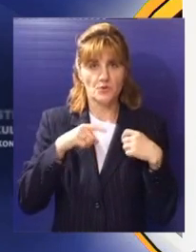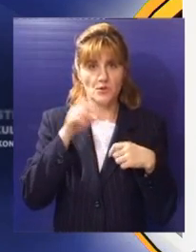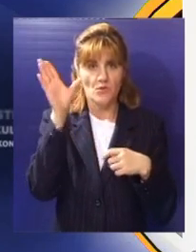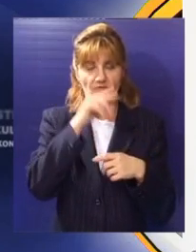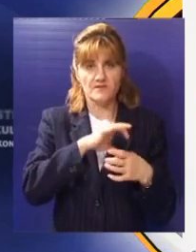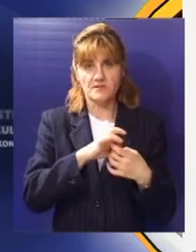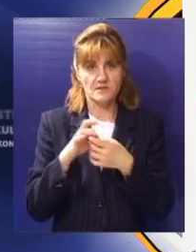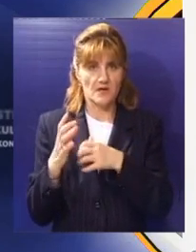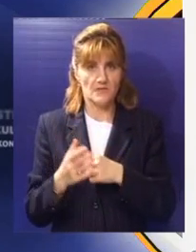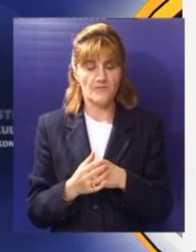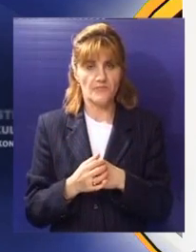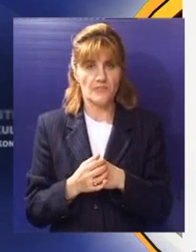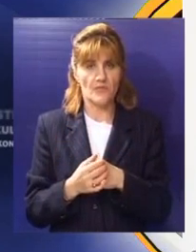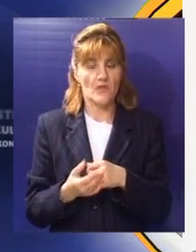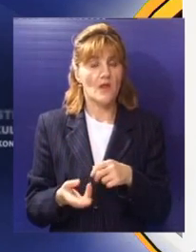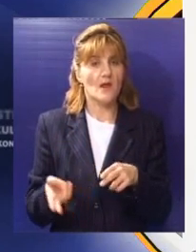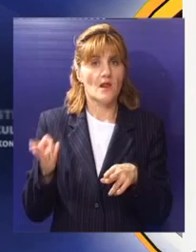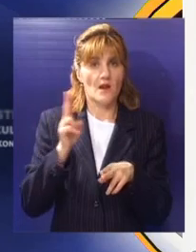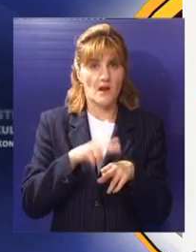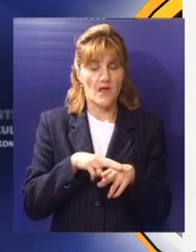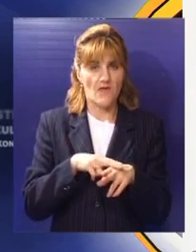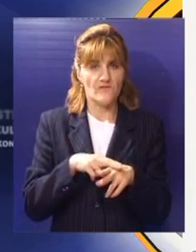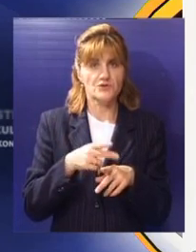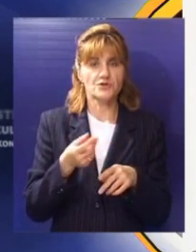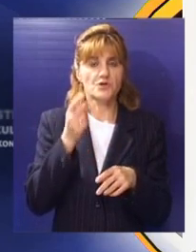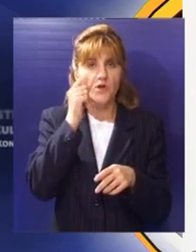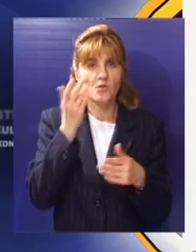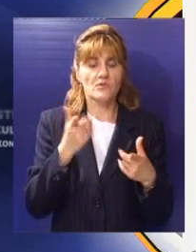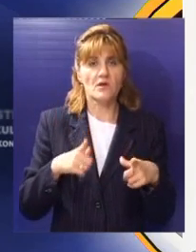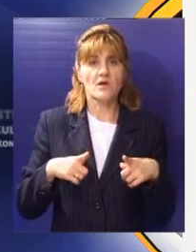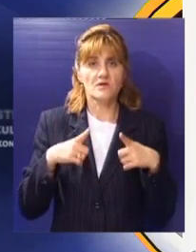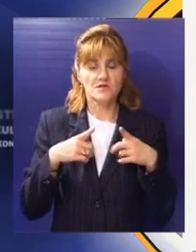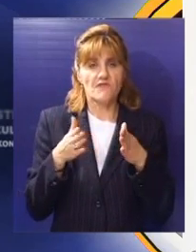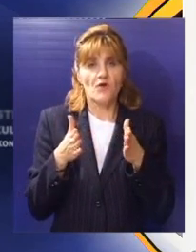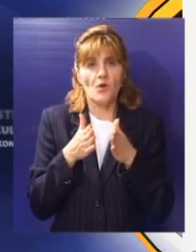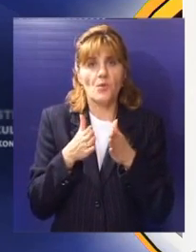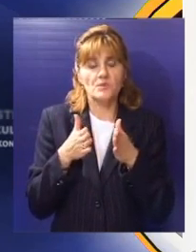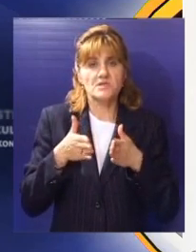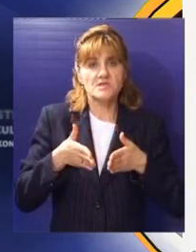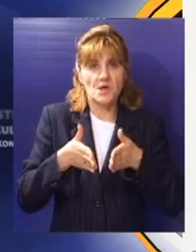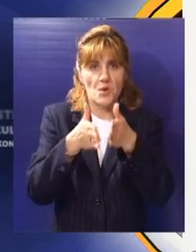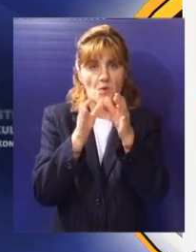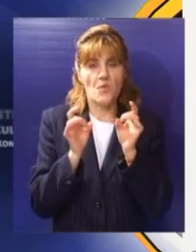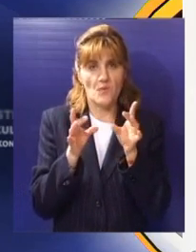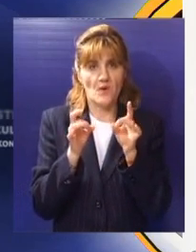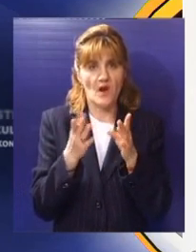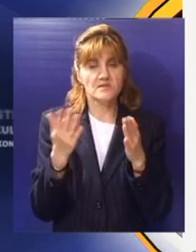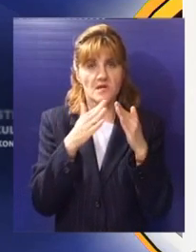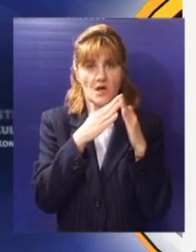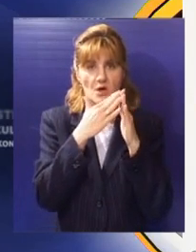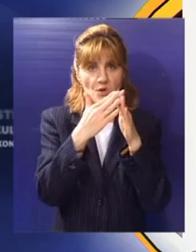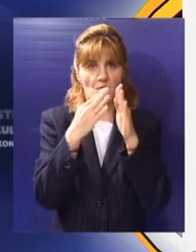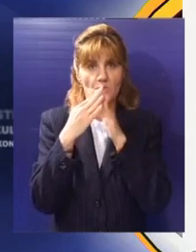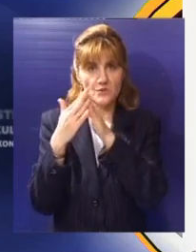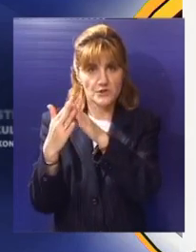čitavog dana. Najugroženija mesta bukom za stanovništvo predstavljaju uske ulice, duž puta gde se nalaze